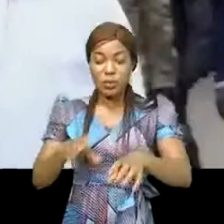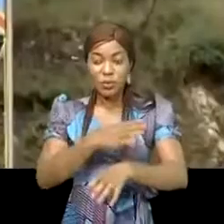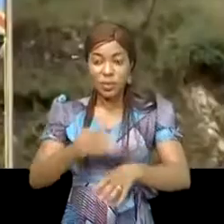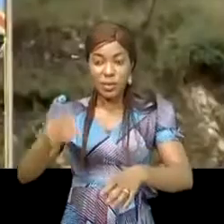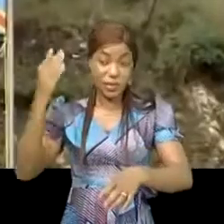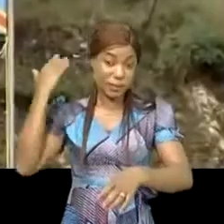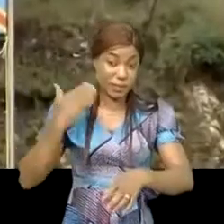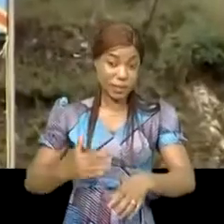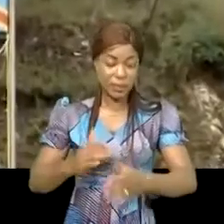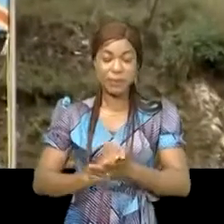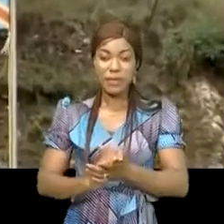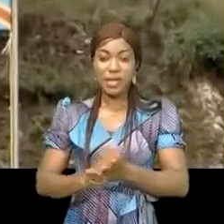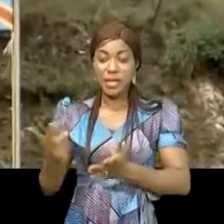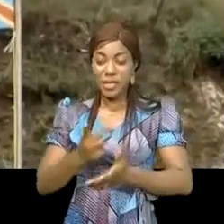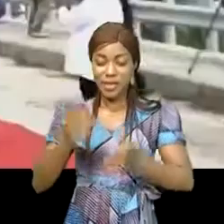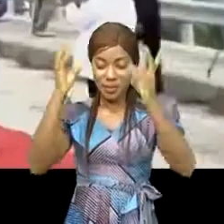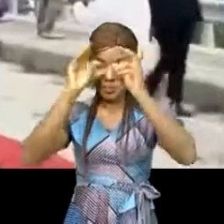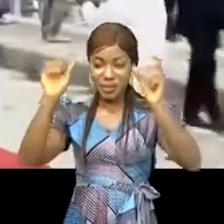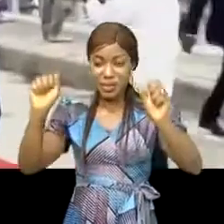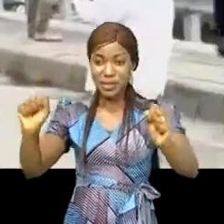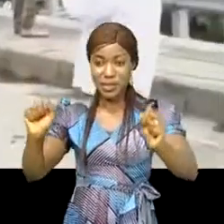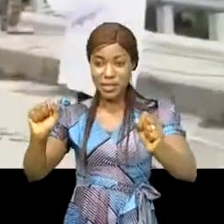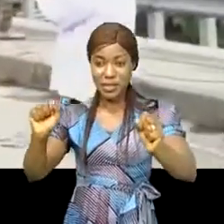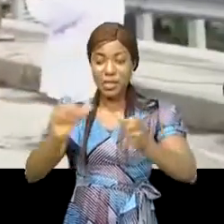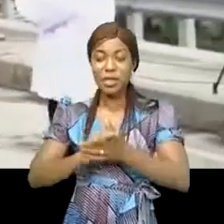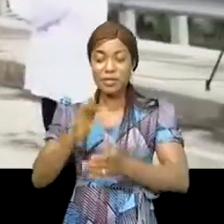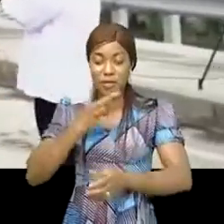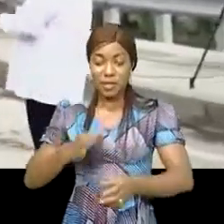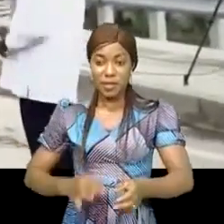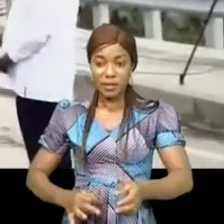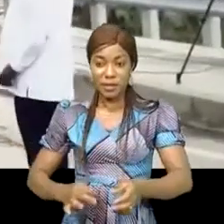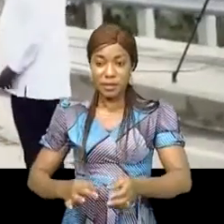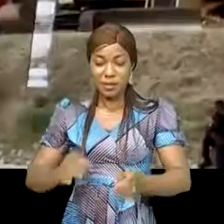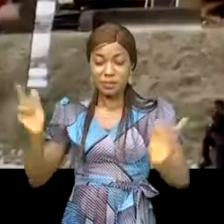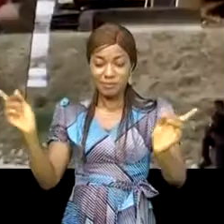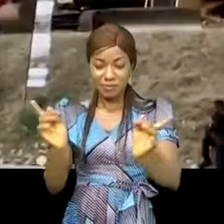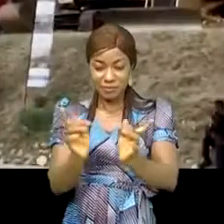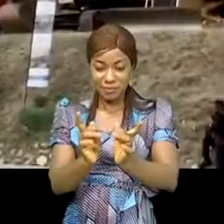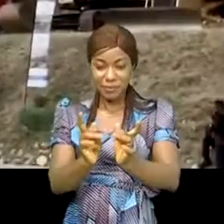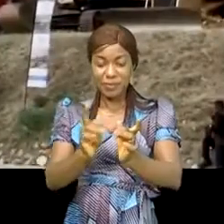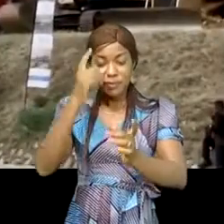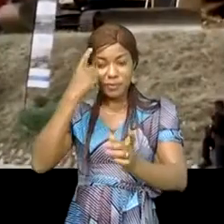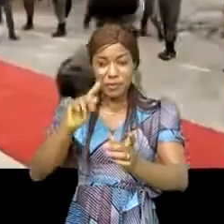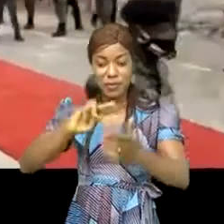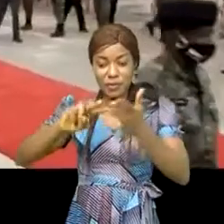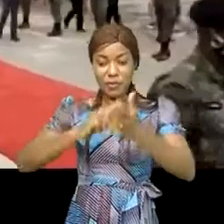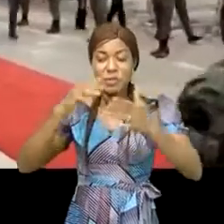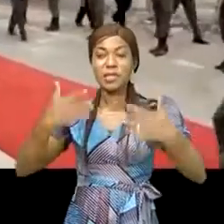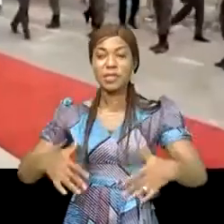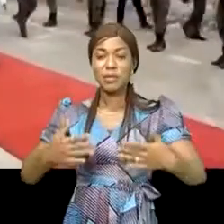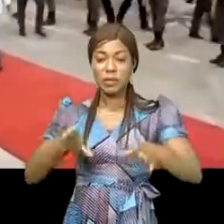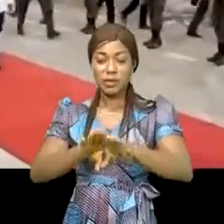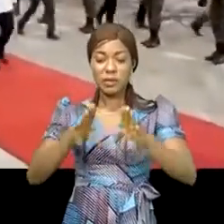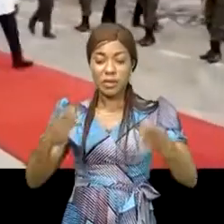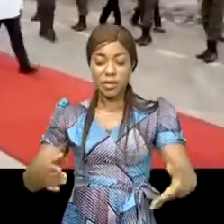chefs d'État Félix-Antoine Tchiske-Chilombo et Youwere Kagouta Mousseveni se sont rencontrés pour une double cérémonie de lancement